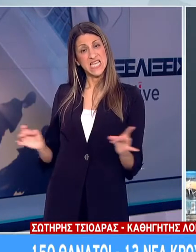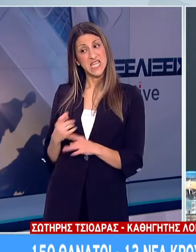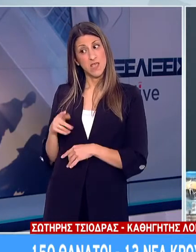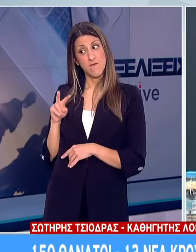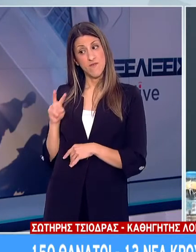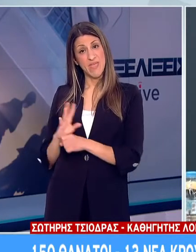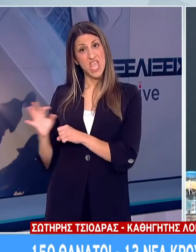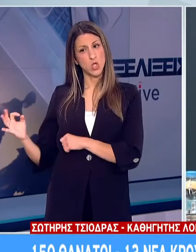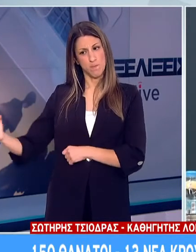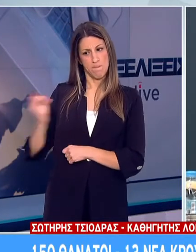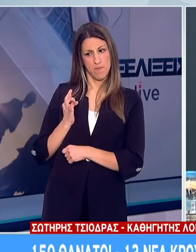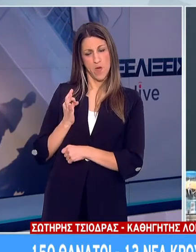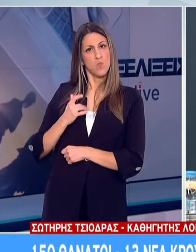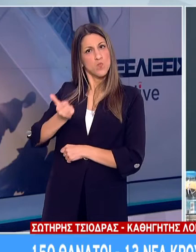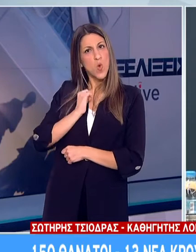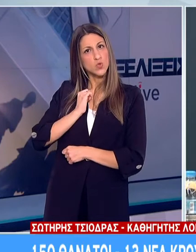αυτός ο ιός.